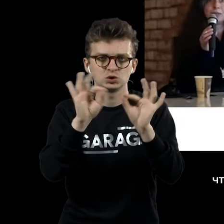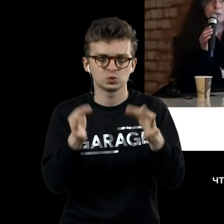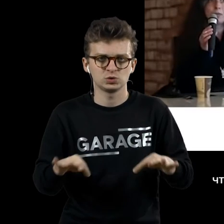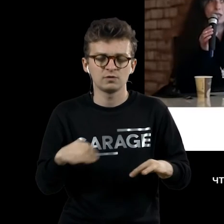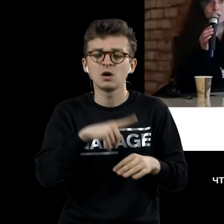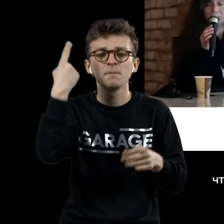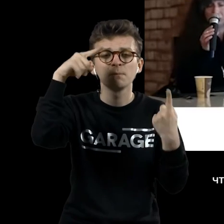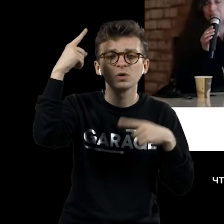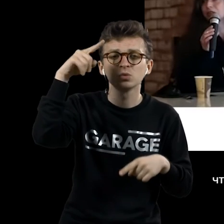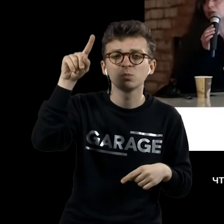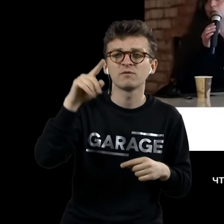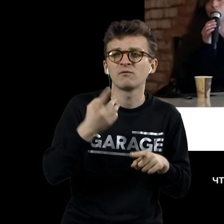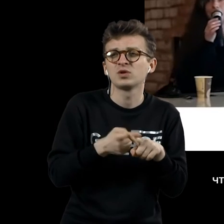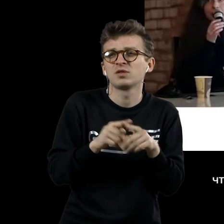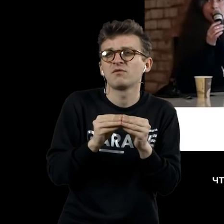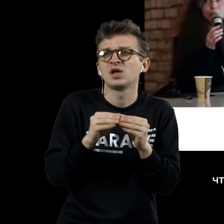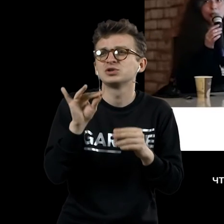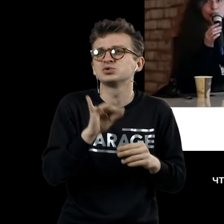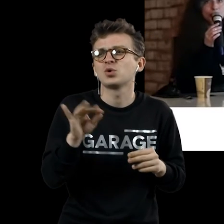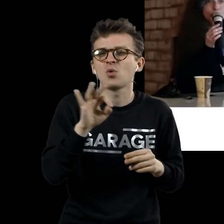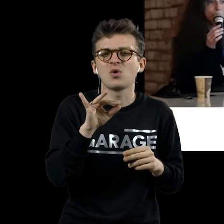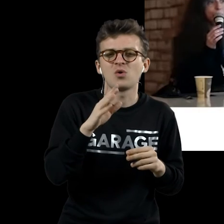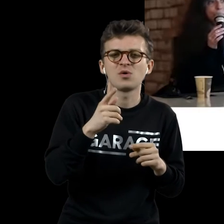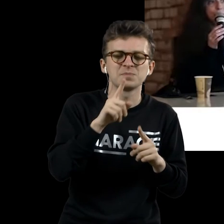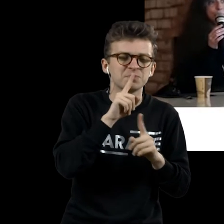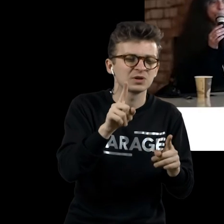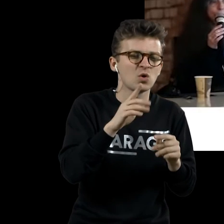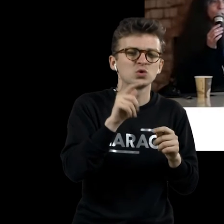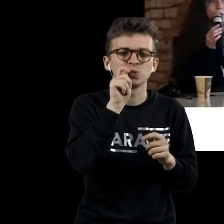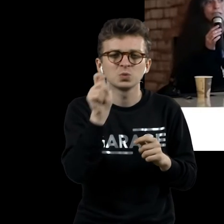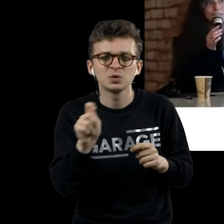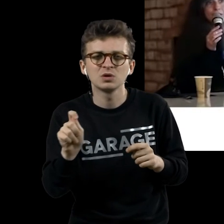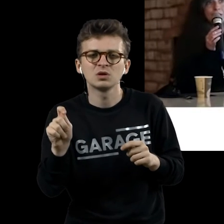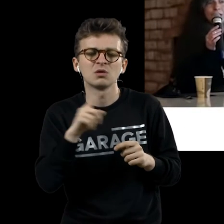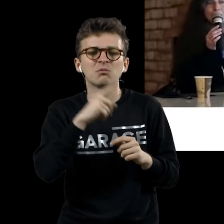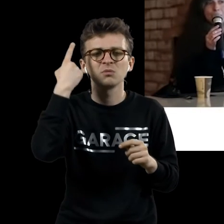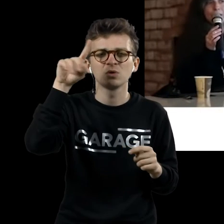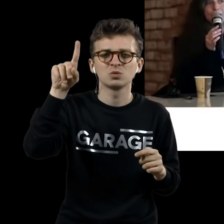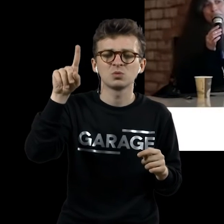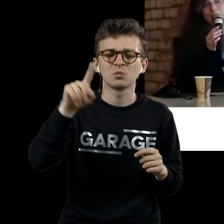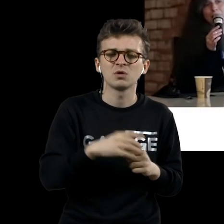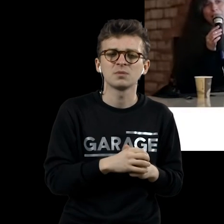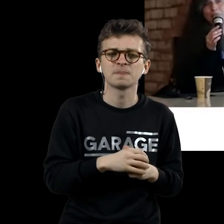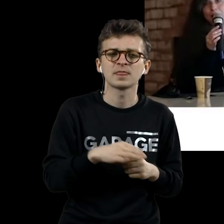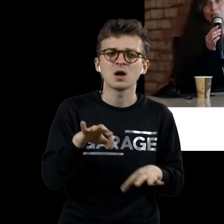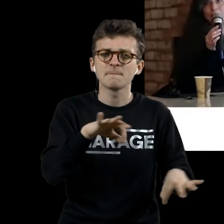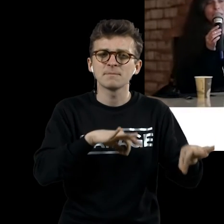вот эту самую историю про инфратонкую, он придумывает духи, он придумывает проект